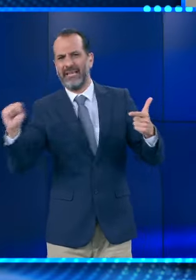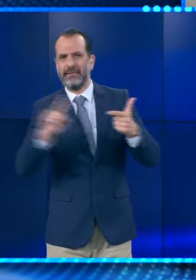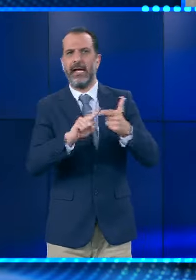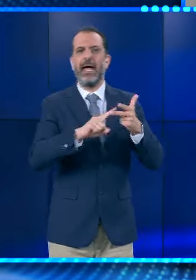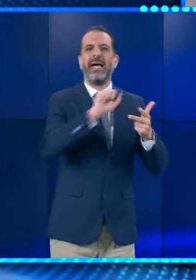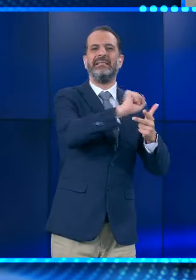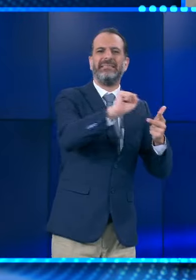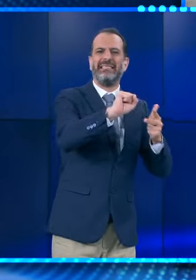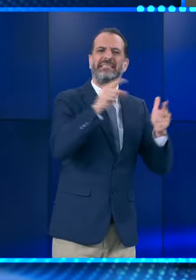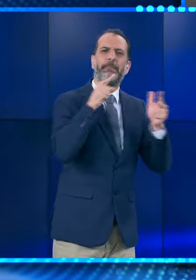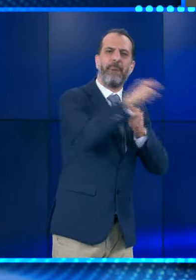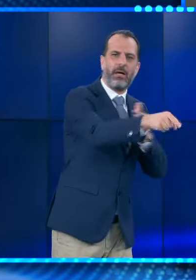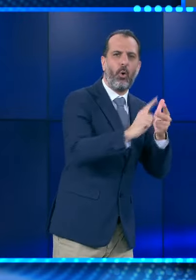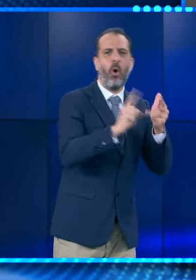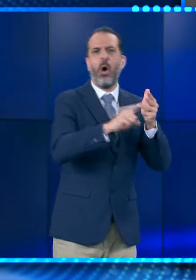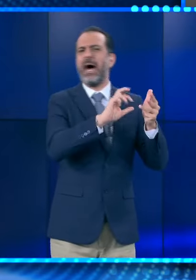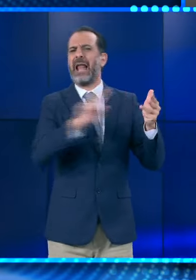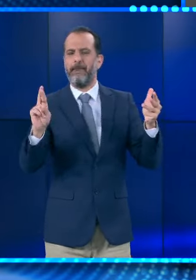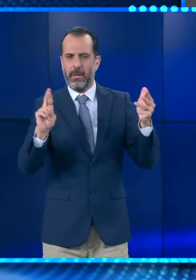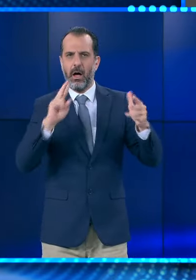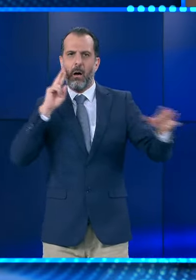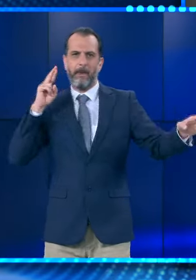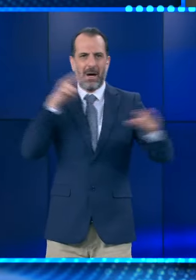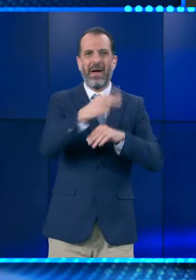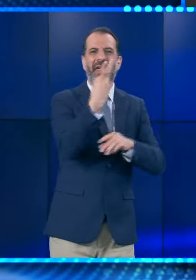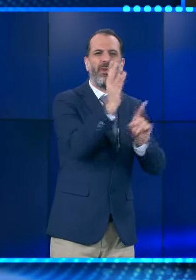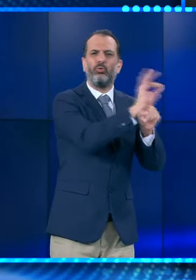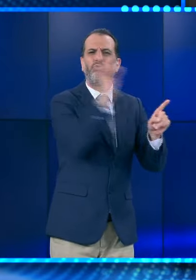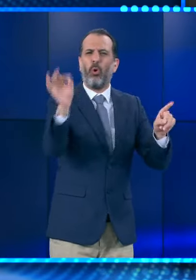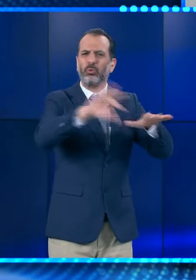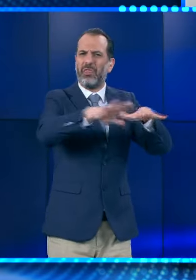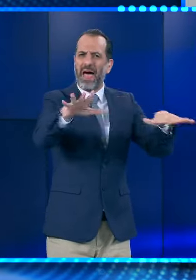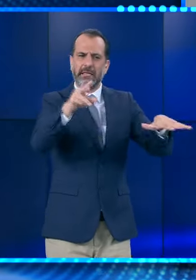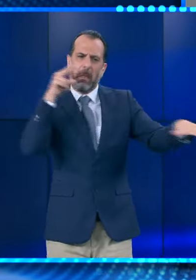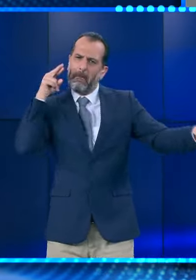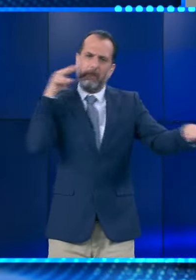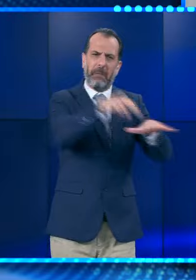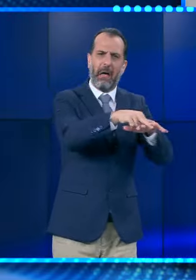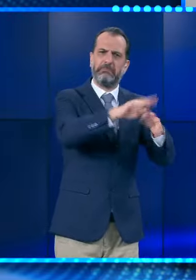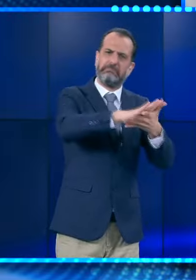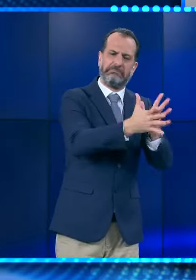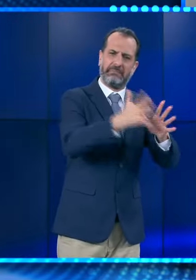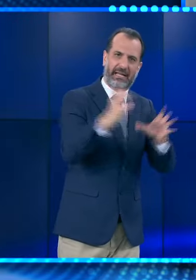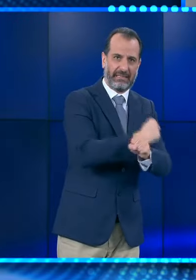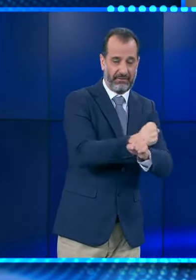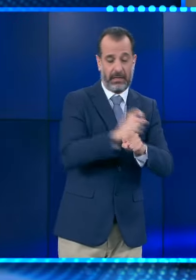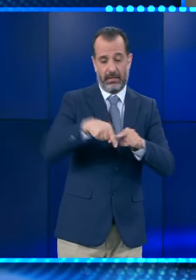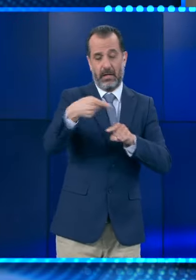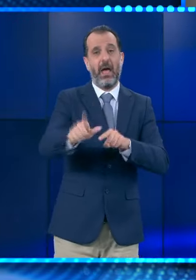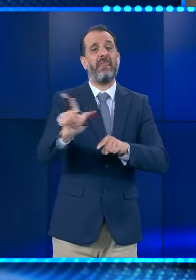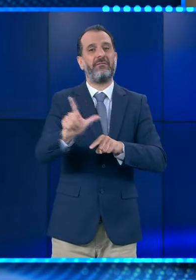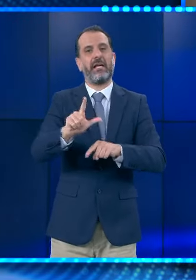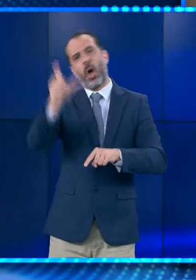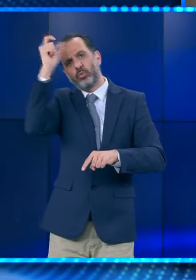στη θαλάσσια περιοχή δυτικά της Ζακύνθου και μάλιστα βήθησαν και τους δύο πλωτούς στόχους. Τώρα φτάνει τη Δευτέρα στη χώρα μας ο Τούρκος αρχηγός